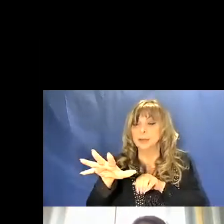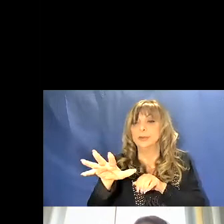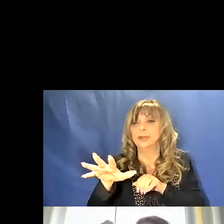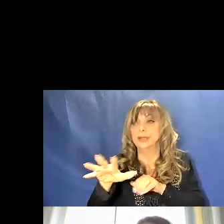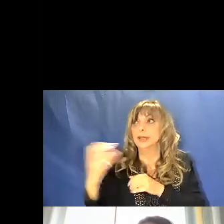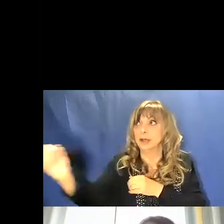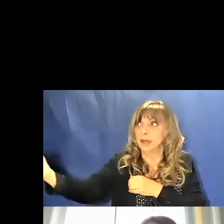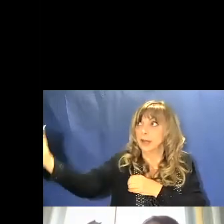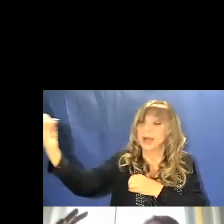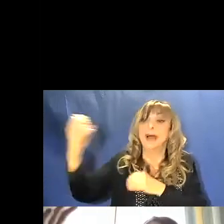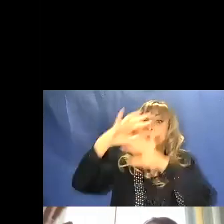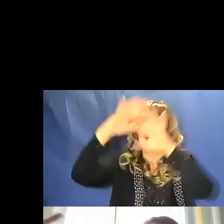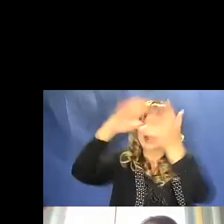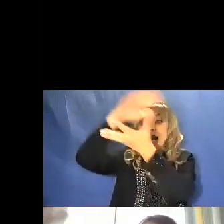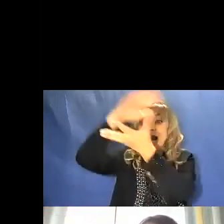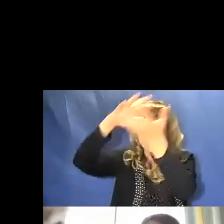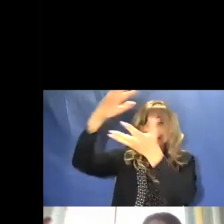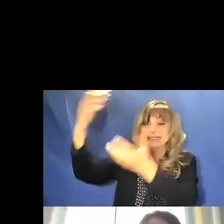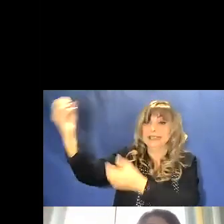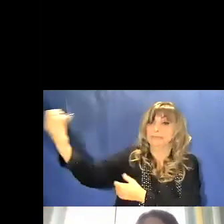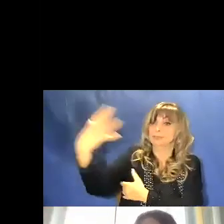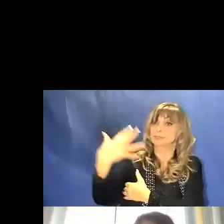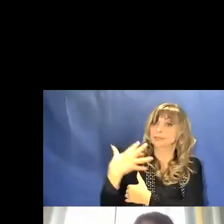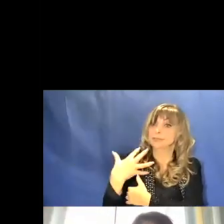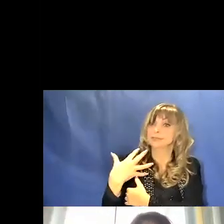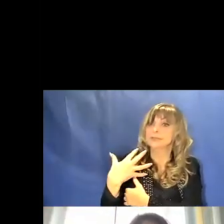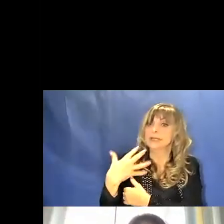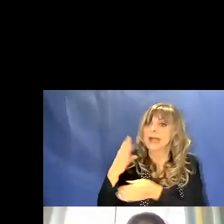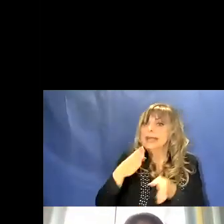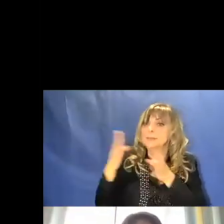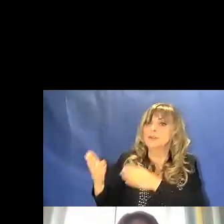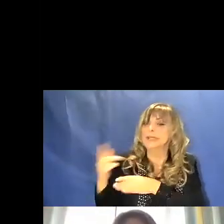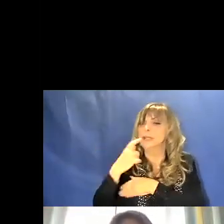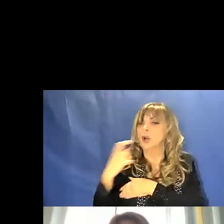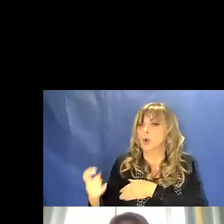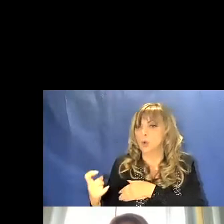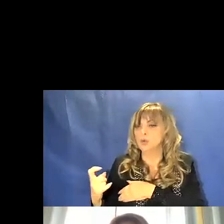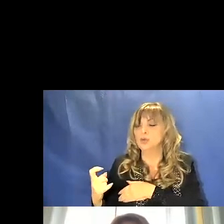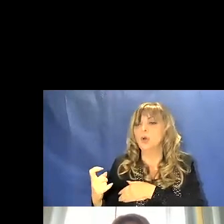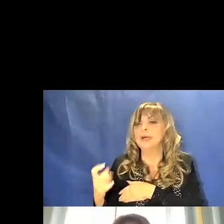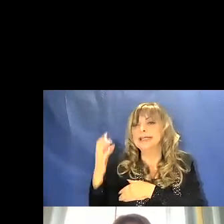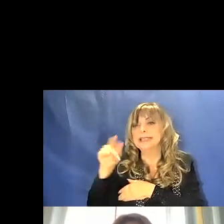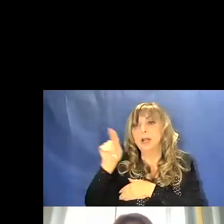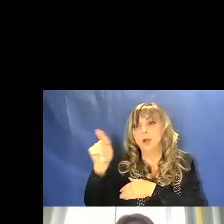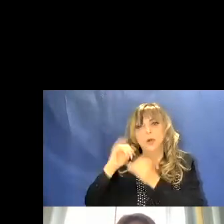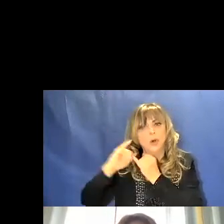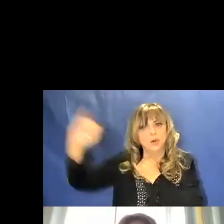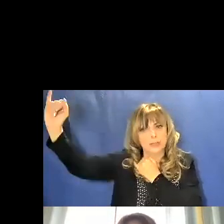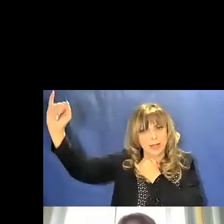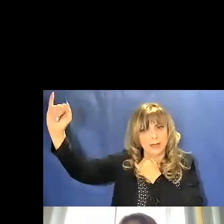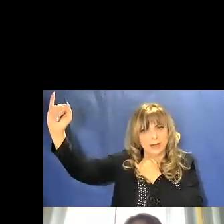galassie è tanto più spostata verso il rosso quanto più queste sono distanti.